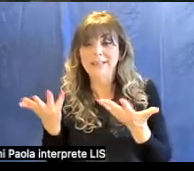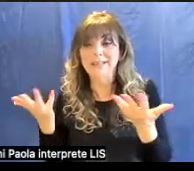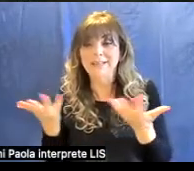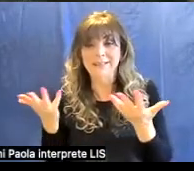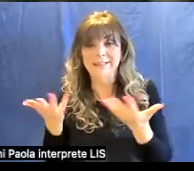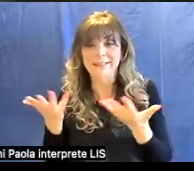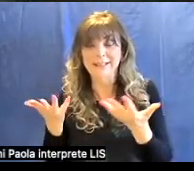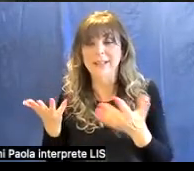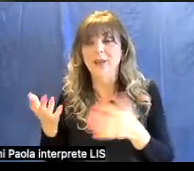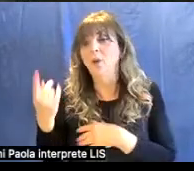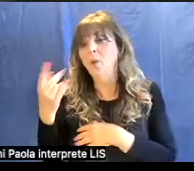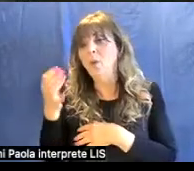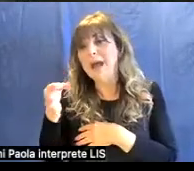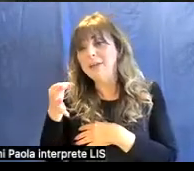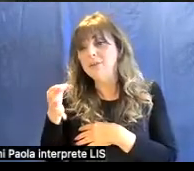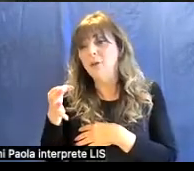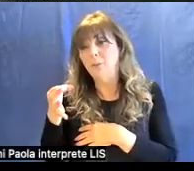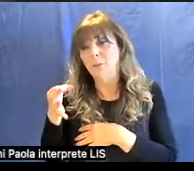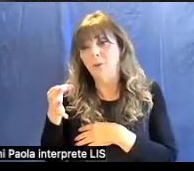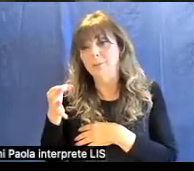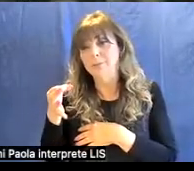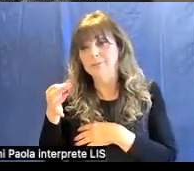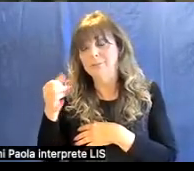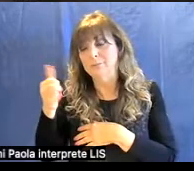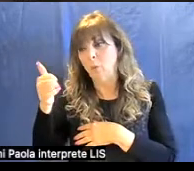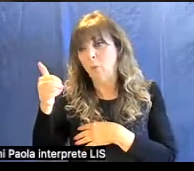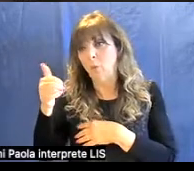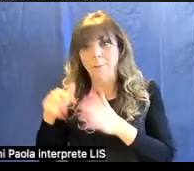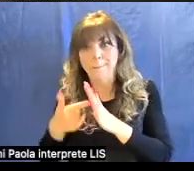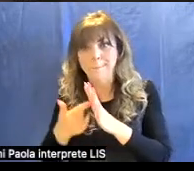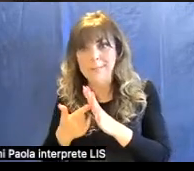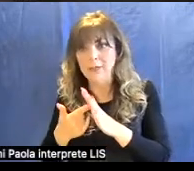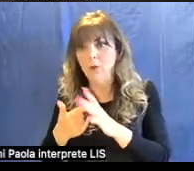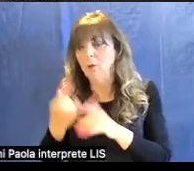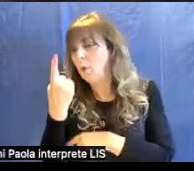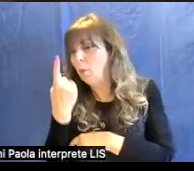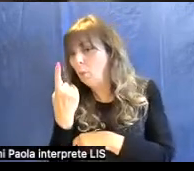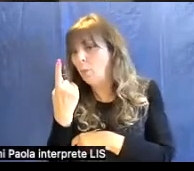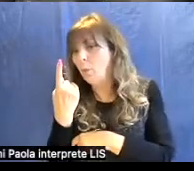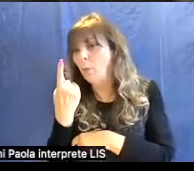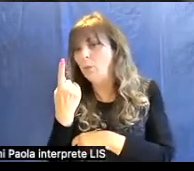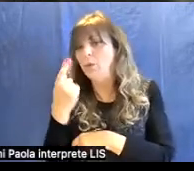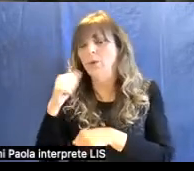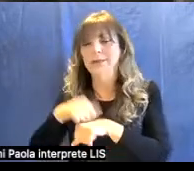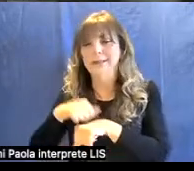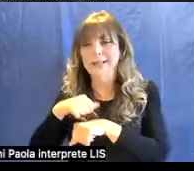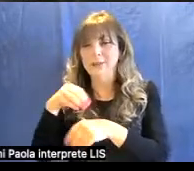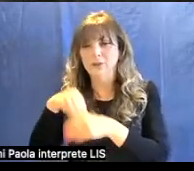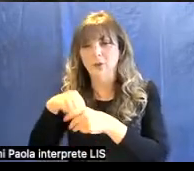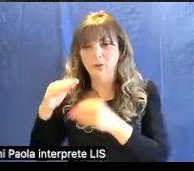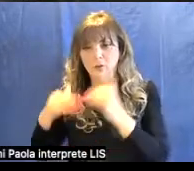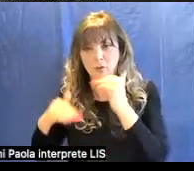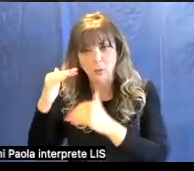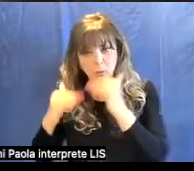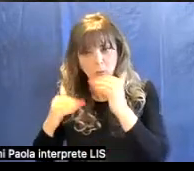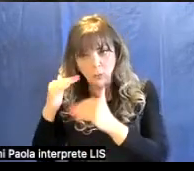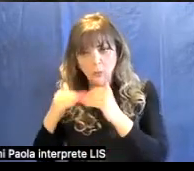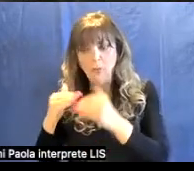su un milione, per esempio, all'interno della struttura del minerale, che è formata da altri